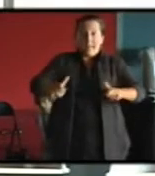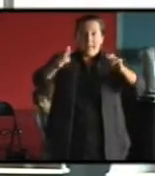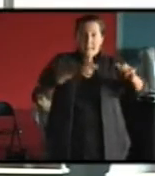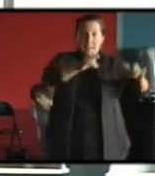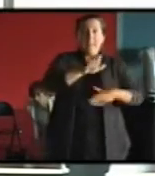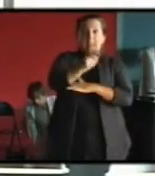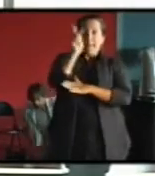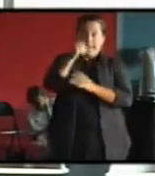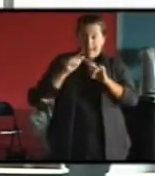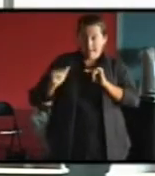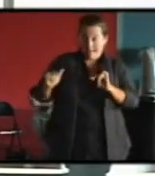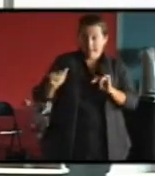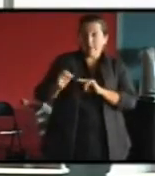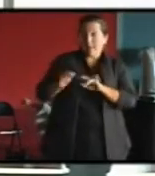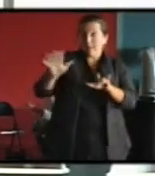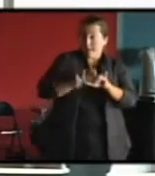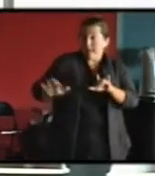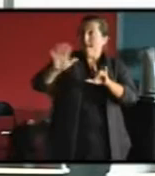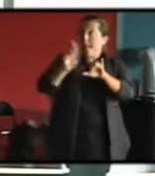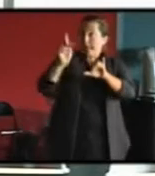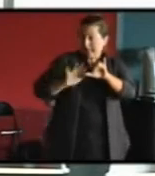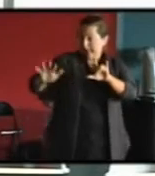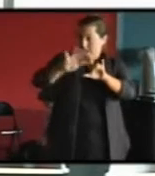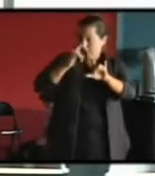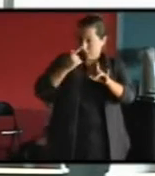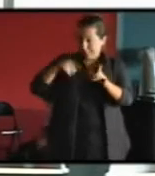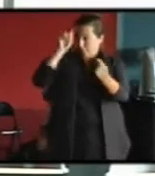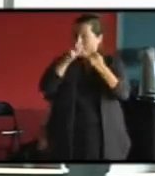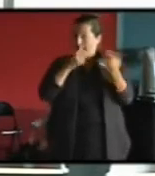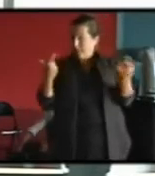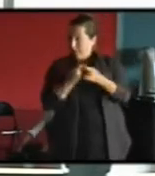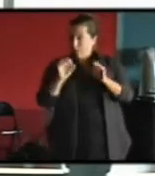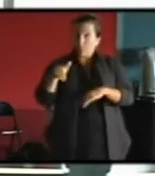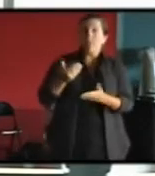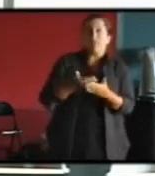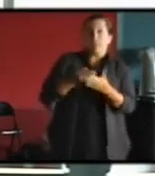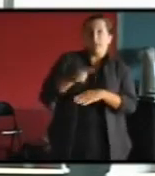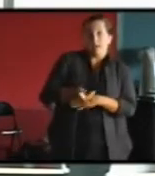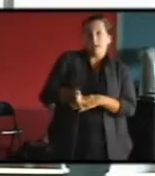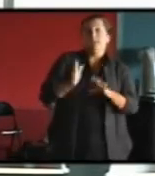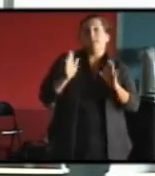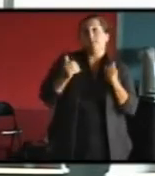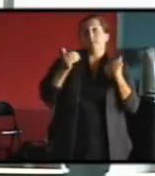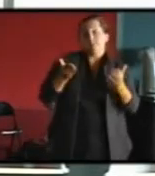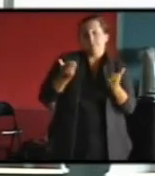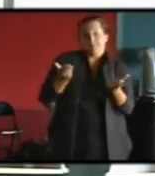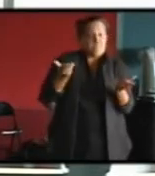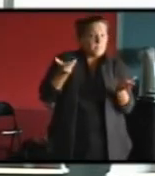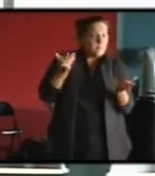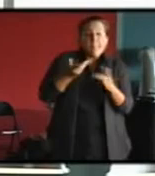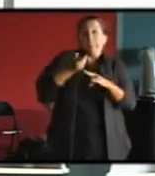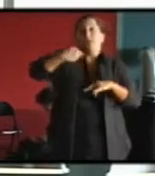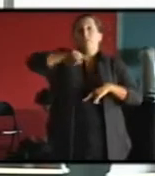parisien existant était capable de s'adapter à cet objectif du plan climat. Et donc, pour ça, on a